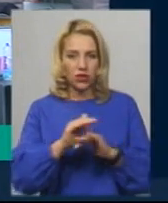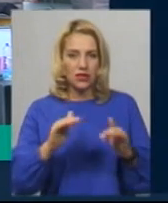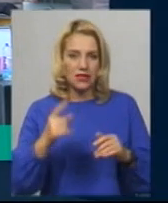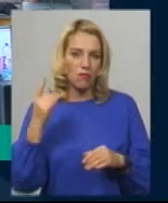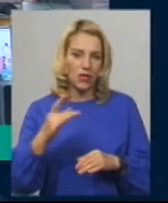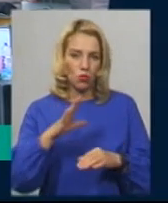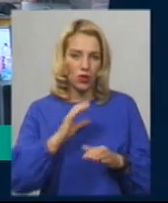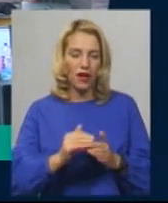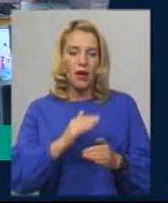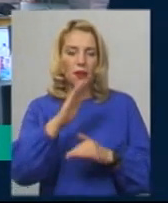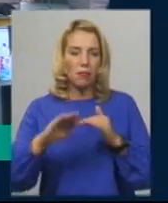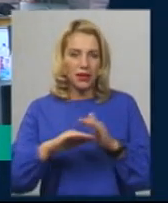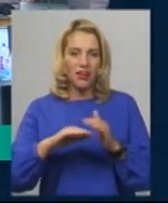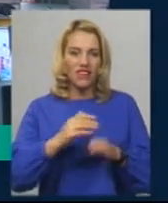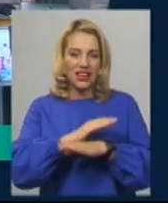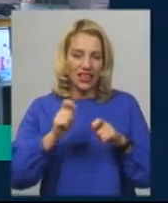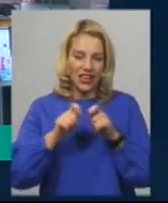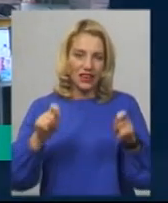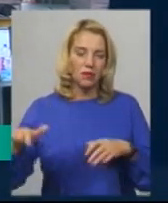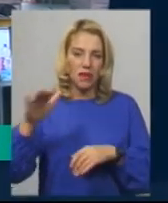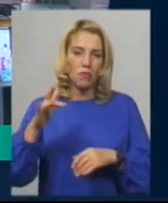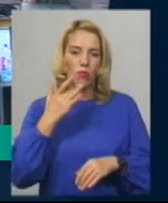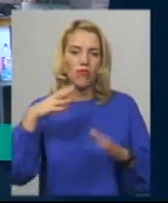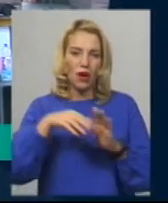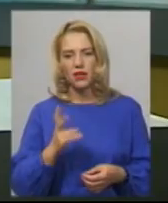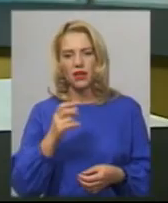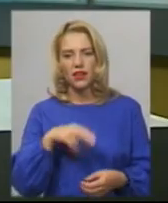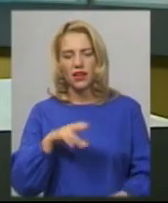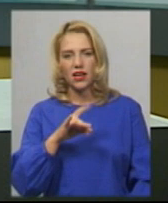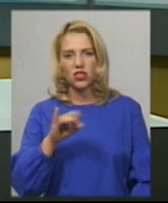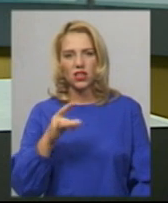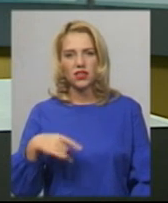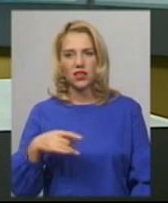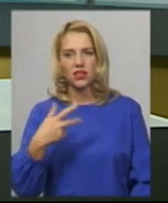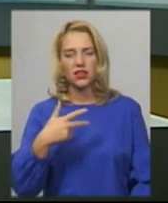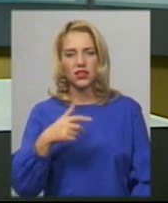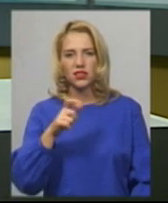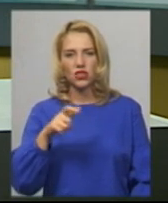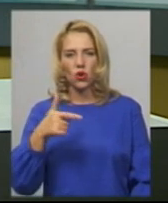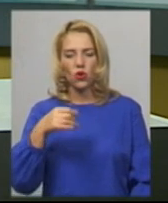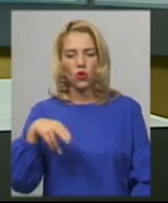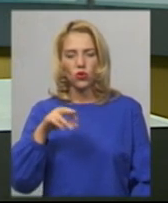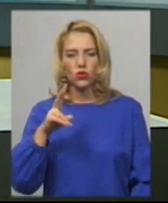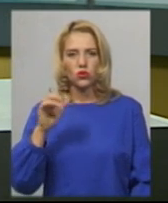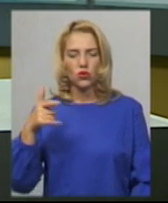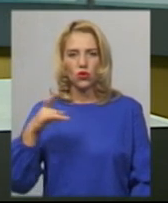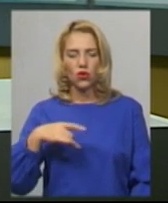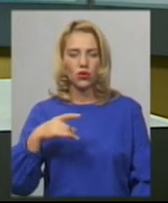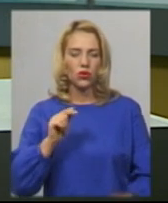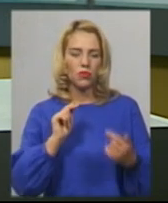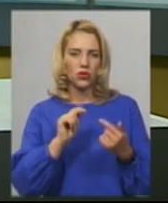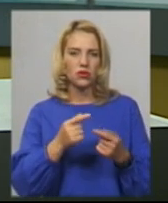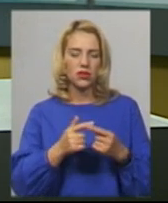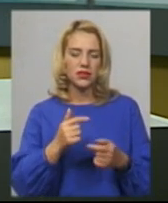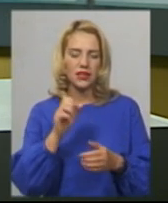відкритим небом у рамках фестивалю «Республіка-2019». 30 жителів Городецького району протестували сьогодні